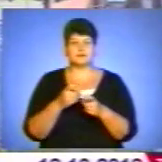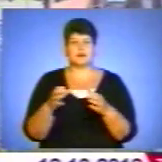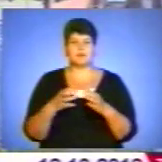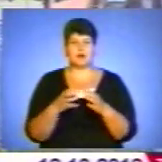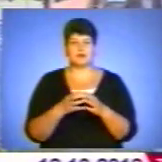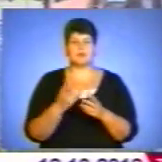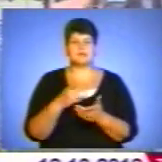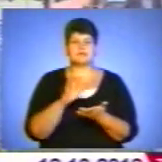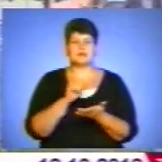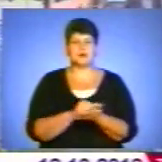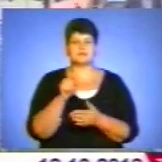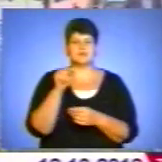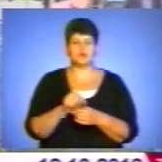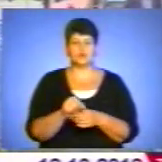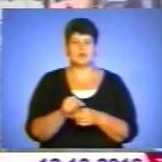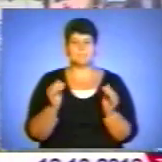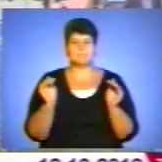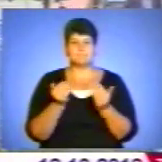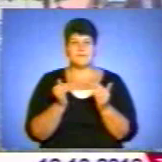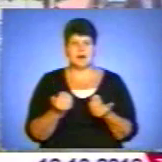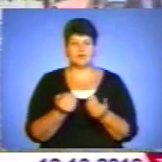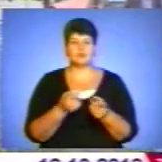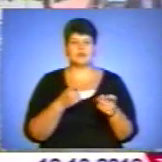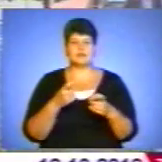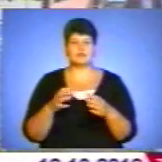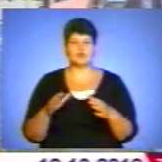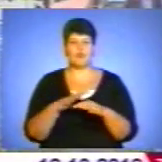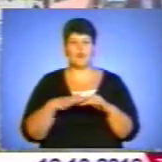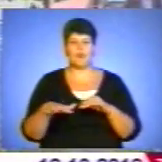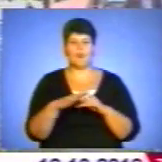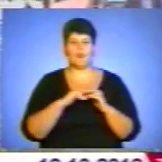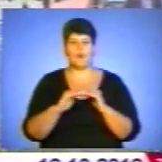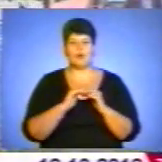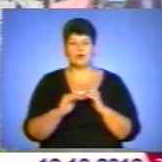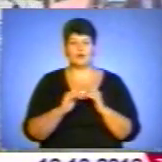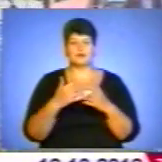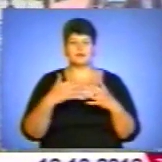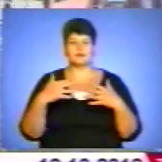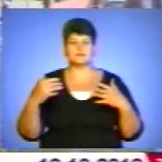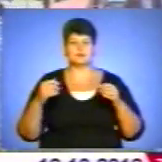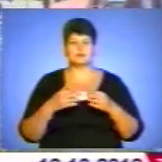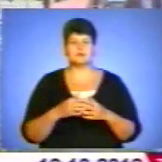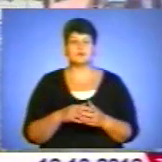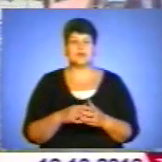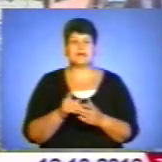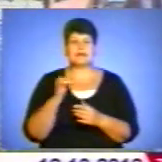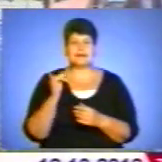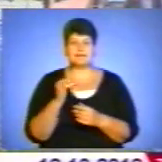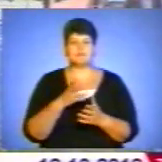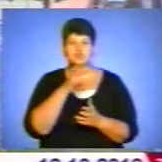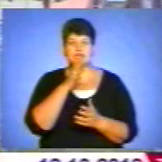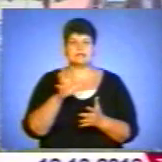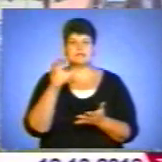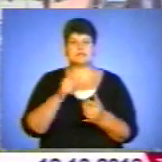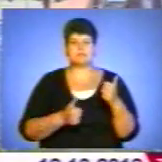Ми займаємося і тут, і на малому артилерійському полігоні, де виконують вогневі завдання на місційних засобах. Але під час змагань,